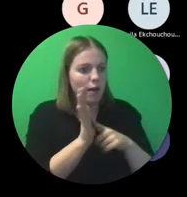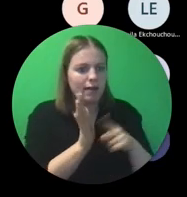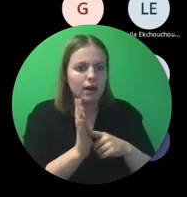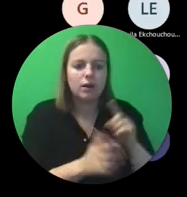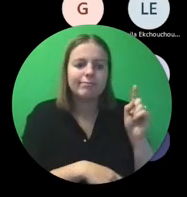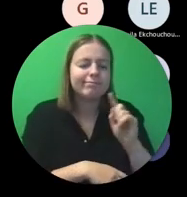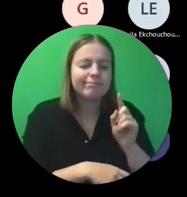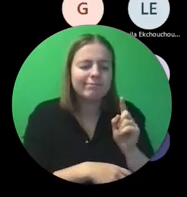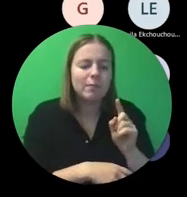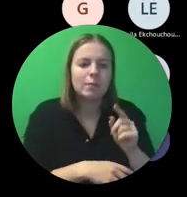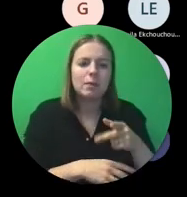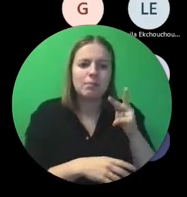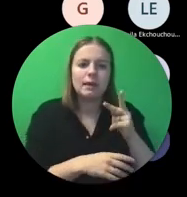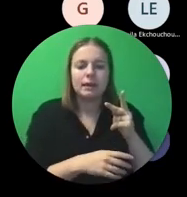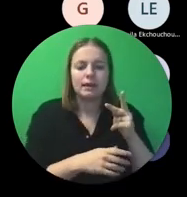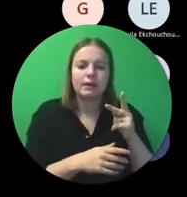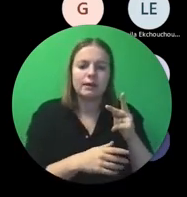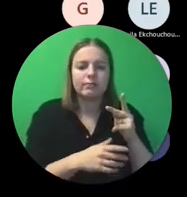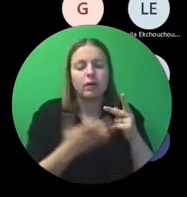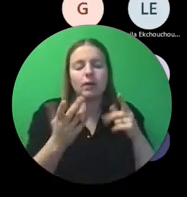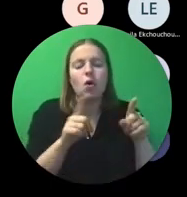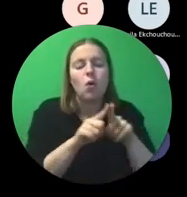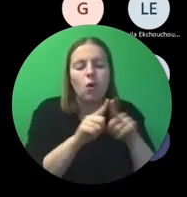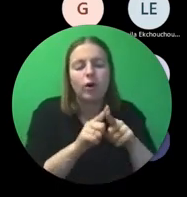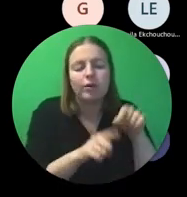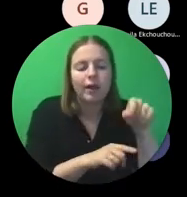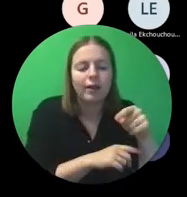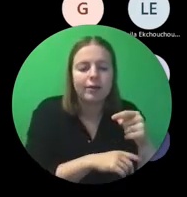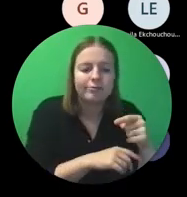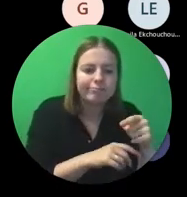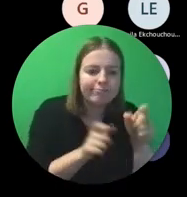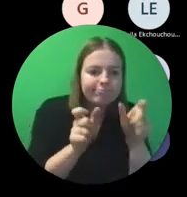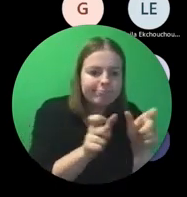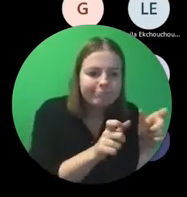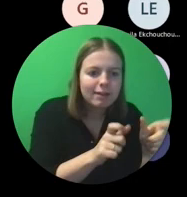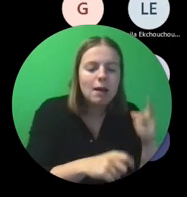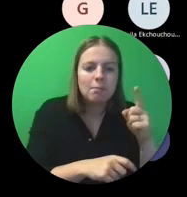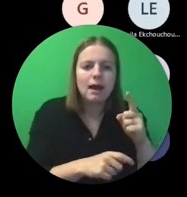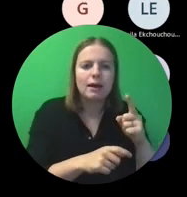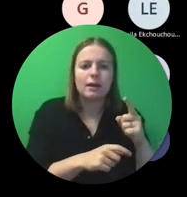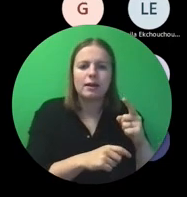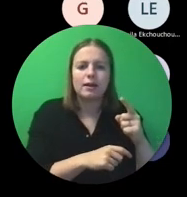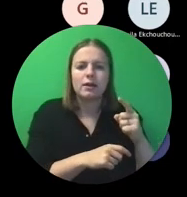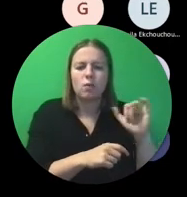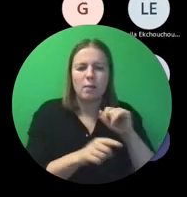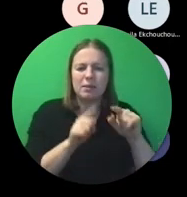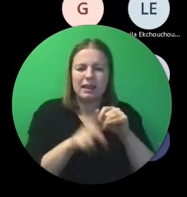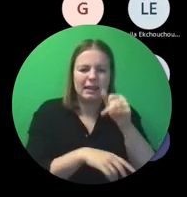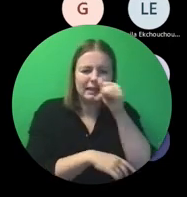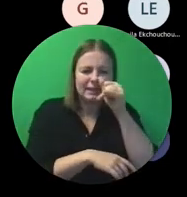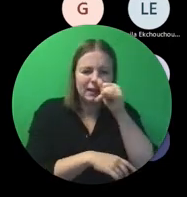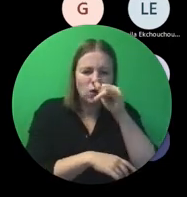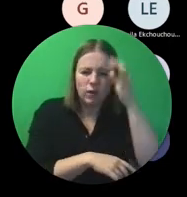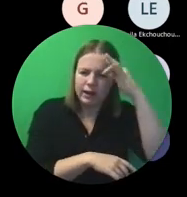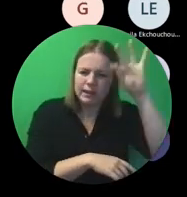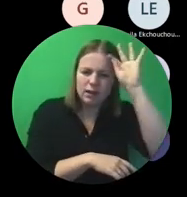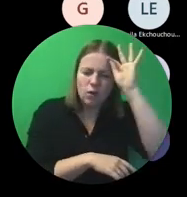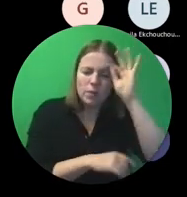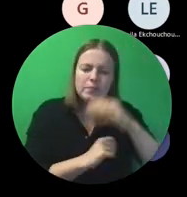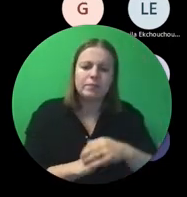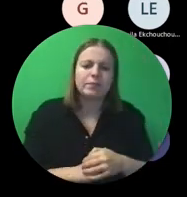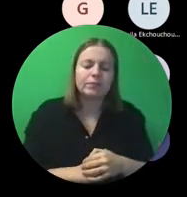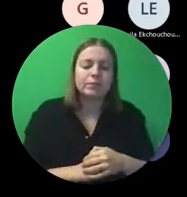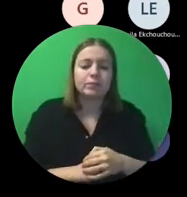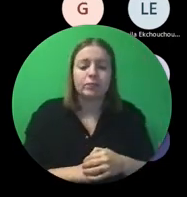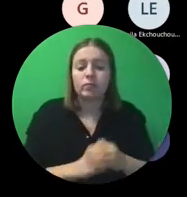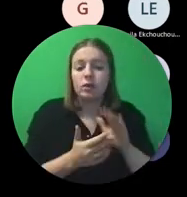doen. Nee, dan uiteraard ook. Maar gewoon het idee van, wat is dan een risico? De meest voor de hand liggende,